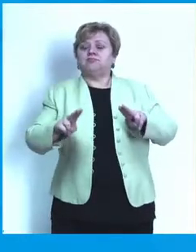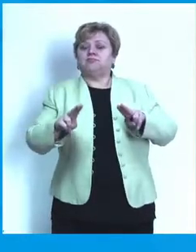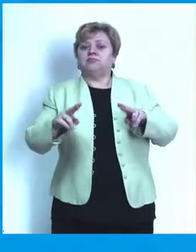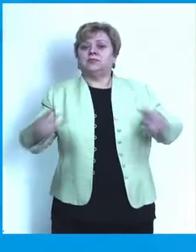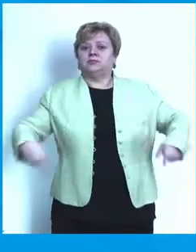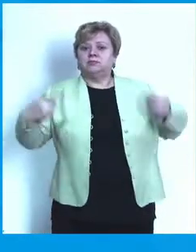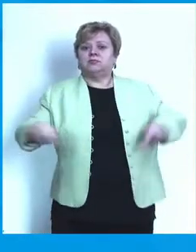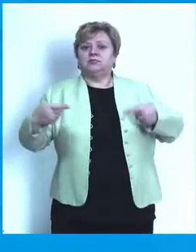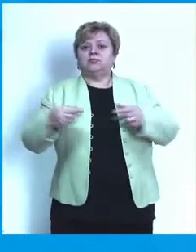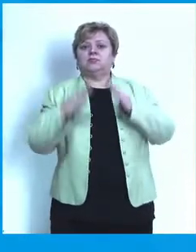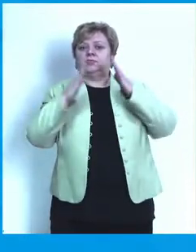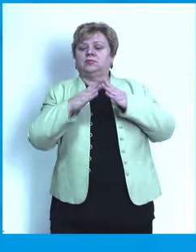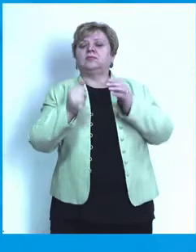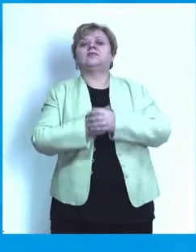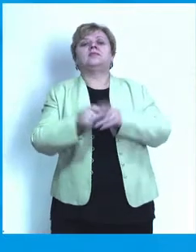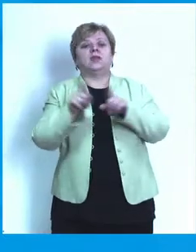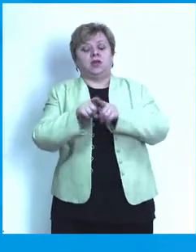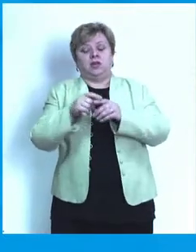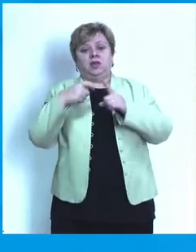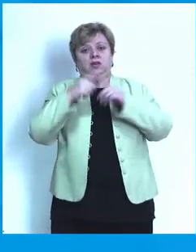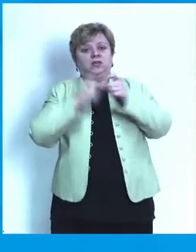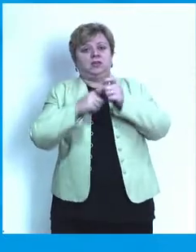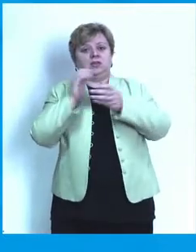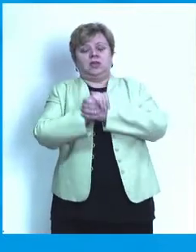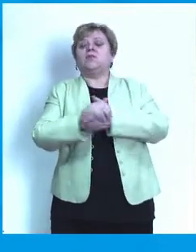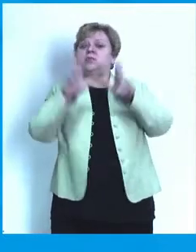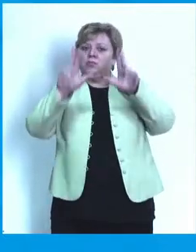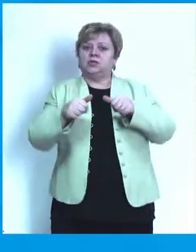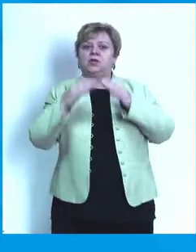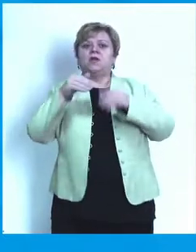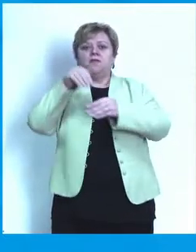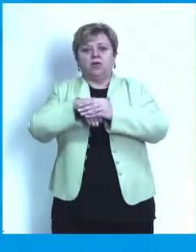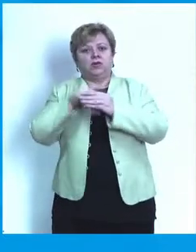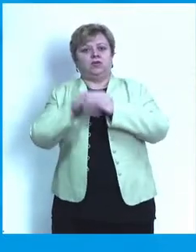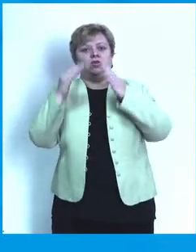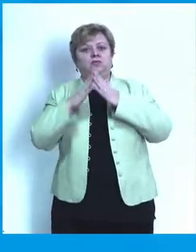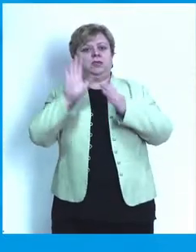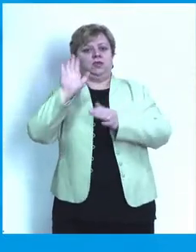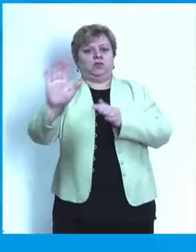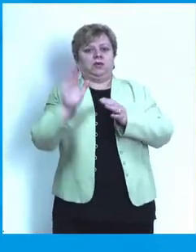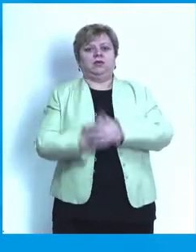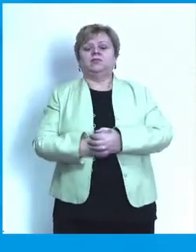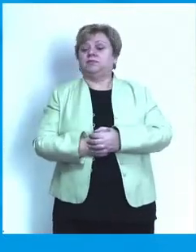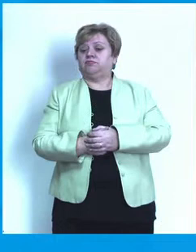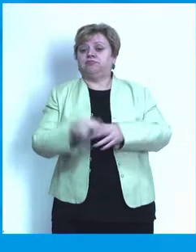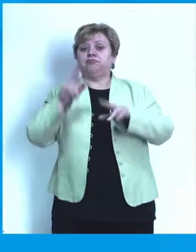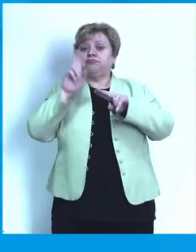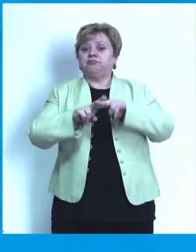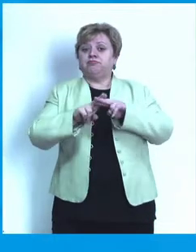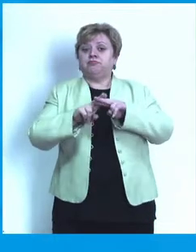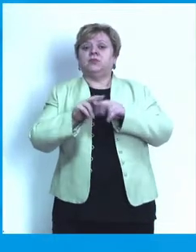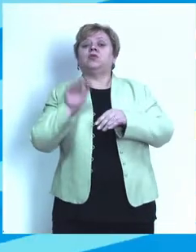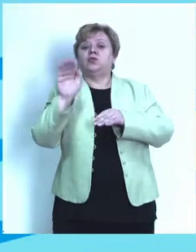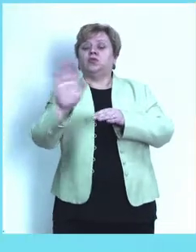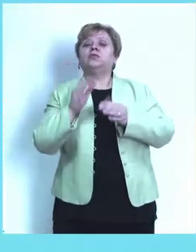imaju pravo da zahtevaju glasanje za osobe sa posebnim potrebama. Centralna izborna komisija će im omogućiti da glasaju